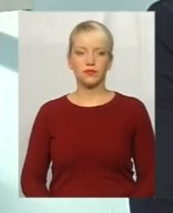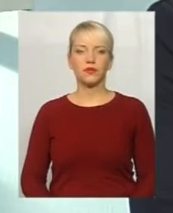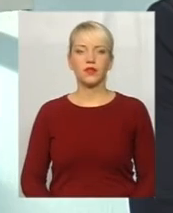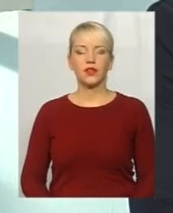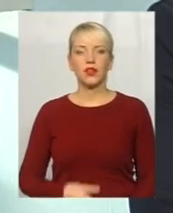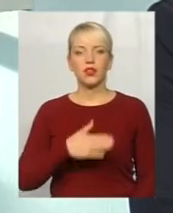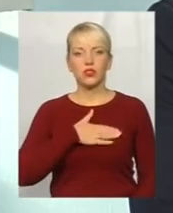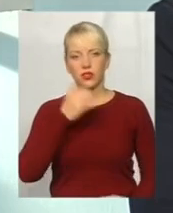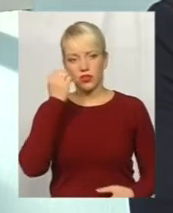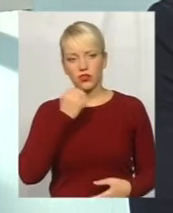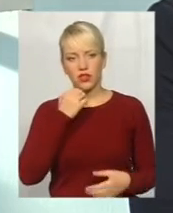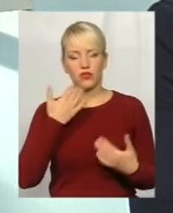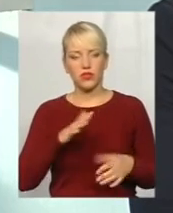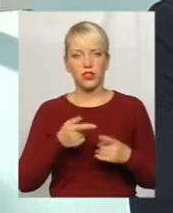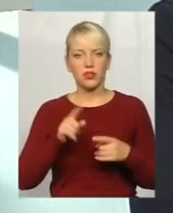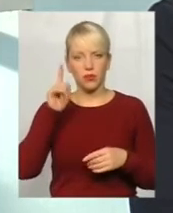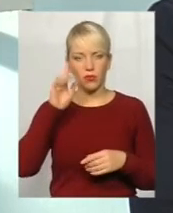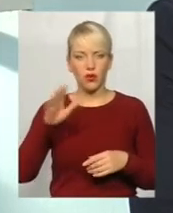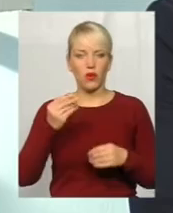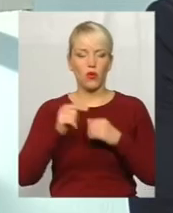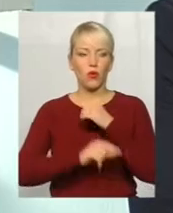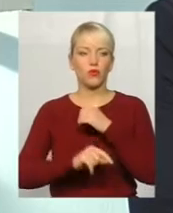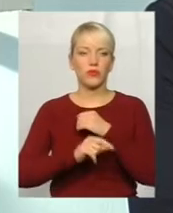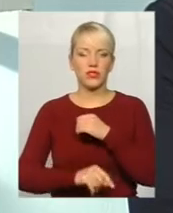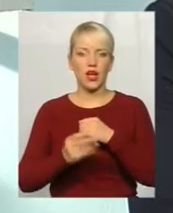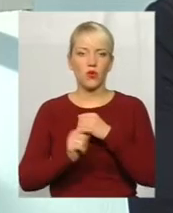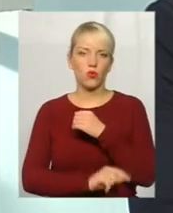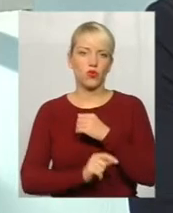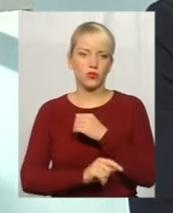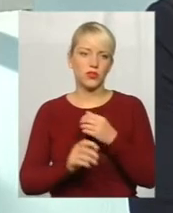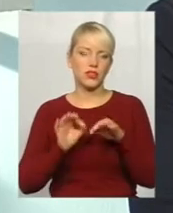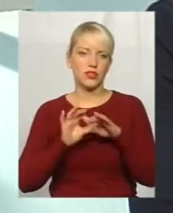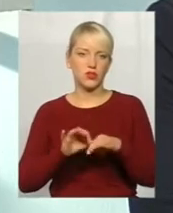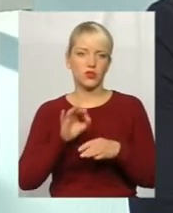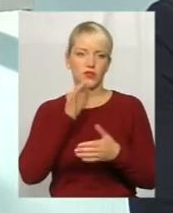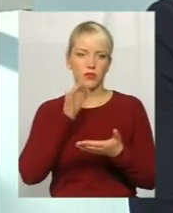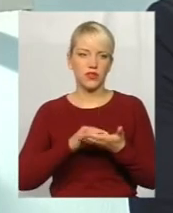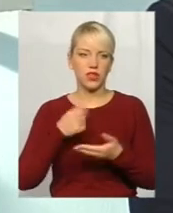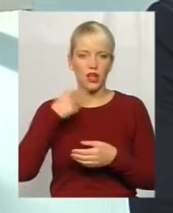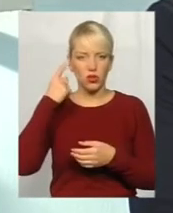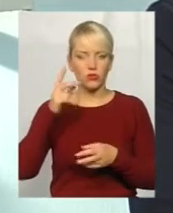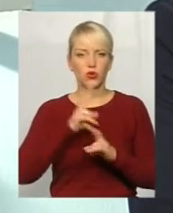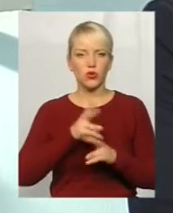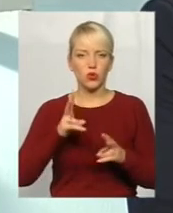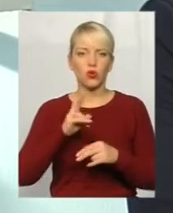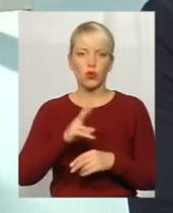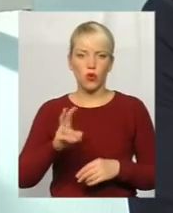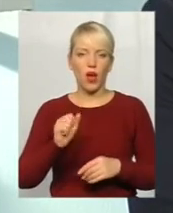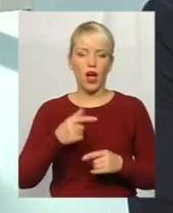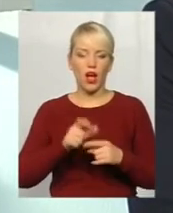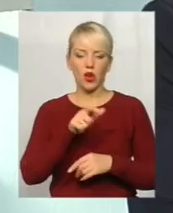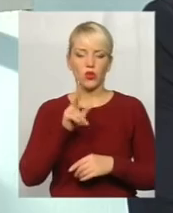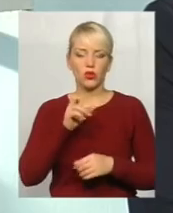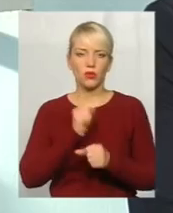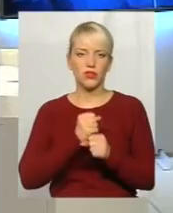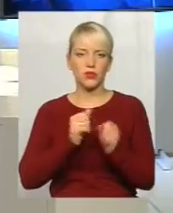Дякую. Стало вже популярним корупція. За корупцію несуть відповідальність. Ви знаєте, я думаю, хто-хто, а от сьогодні ті люди, які